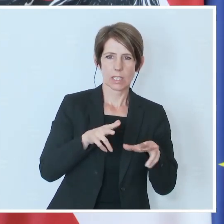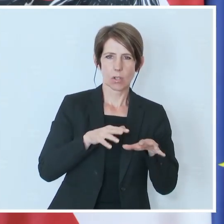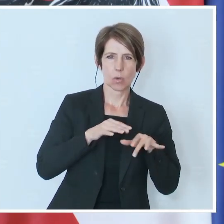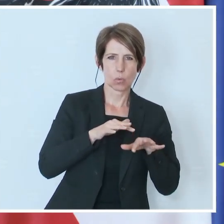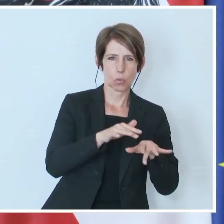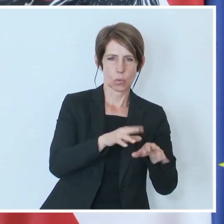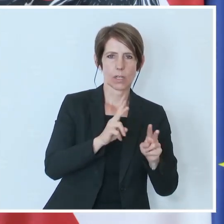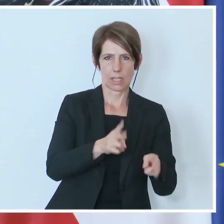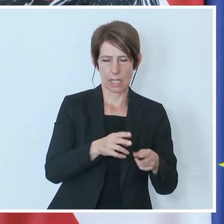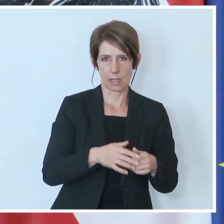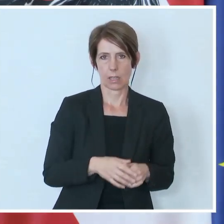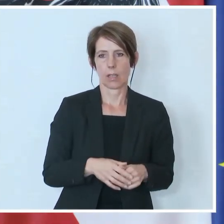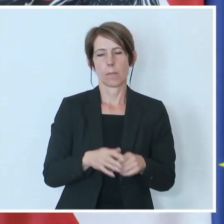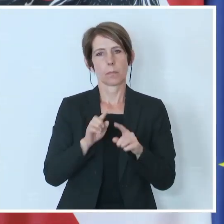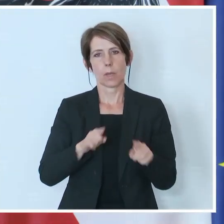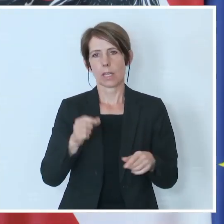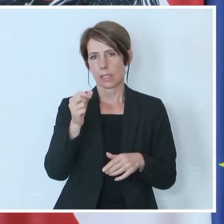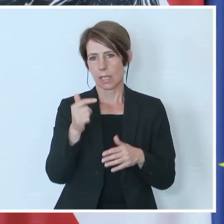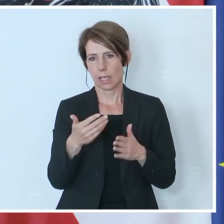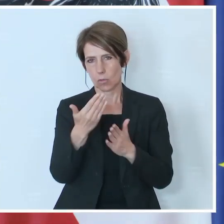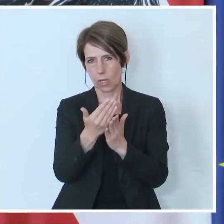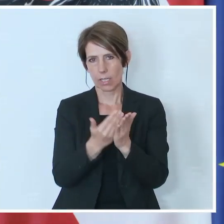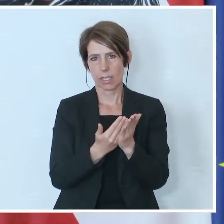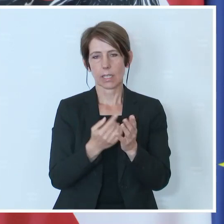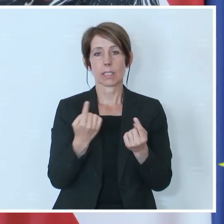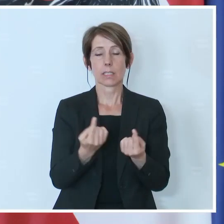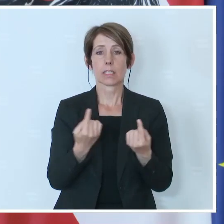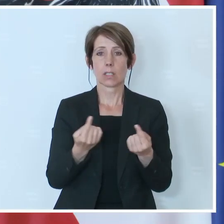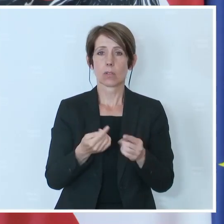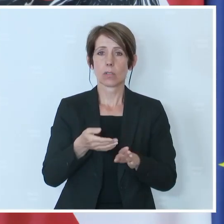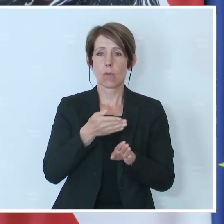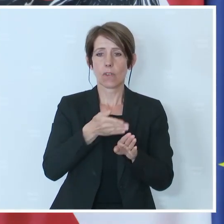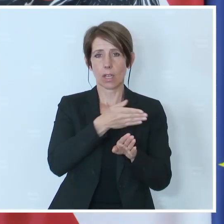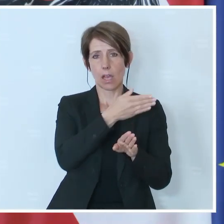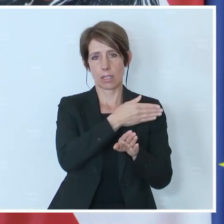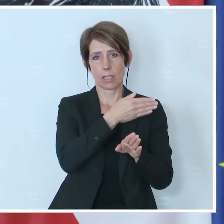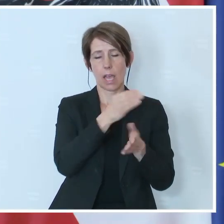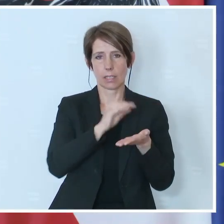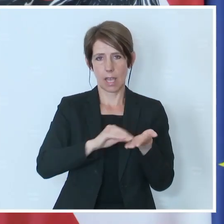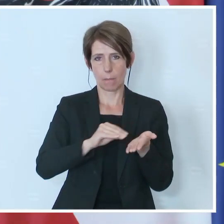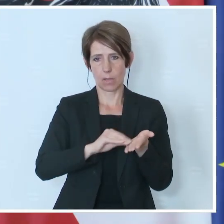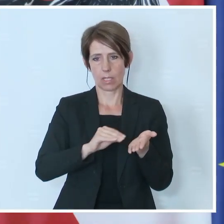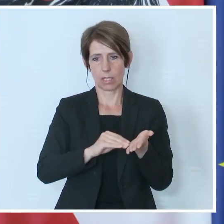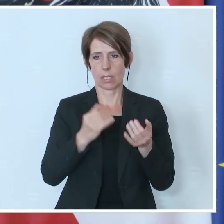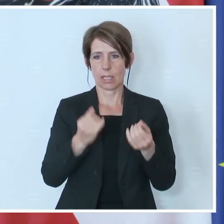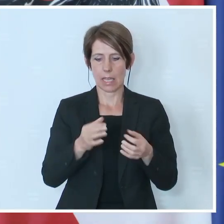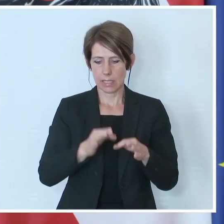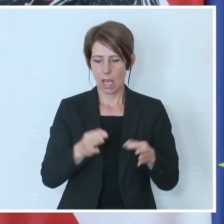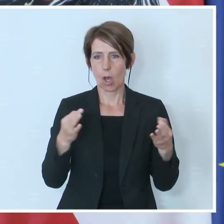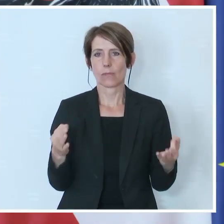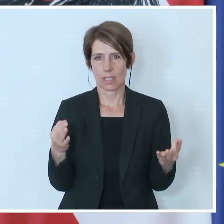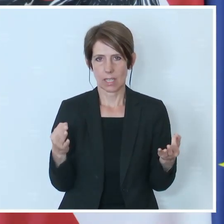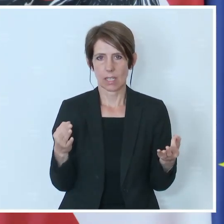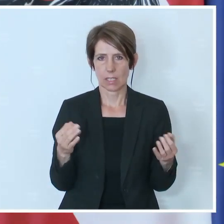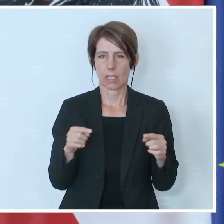dass das, wir haben das auch bei anderen Rankings, dass das die Situationen der Vergangenheit abbildet, die jetzt aufgedeckt wurden und